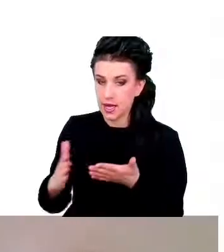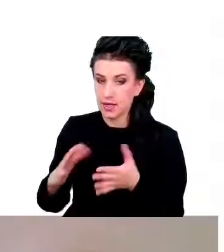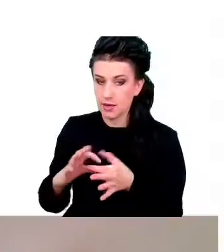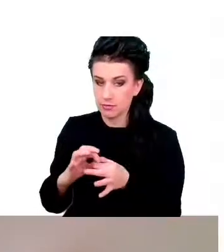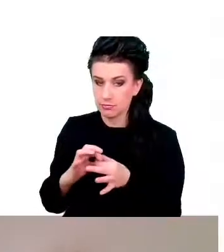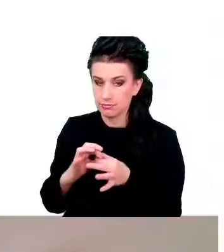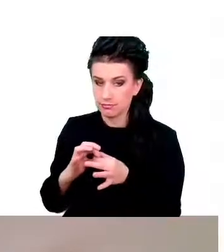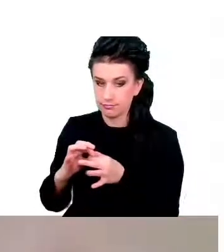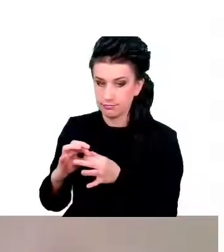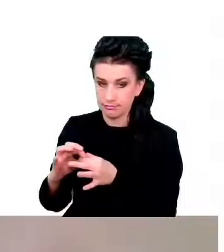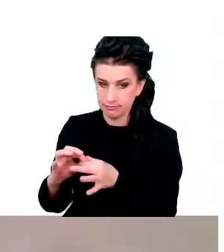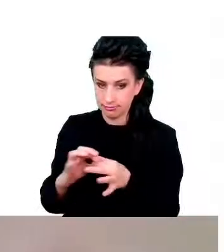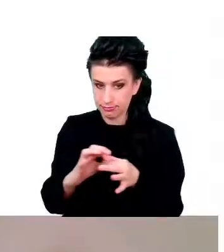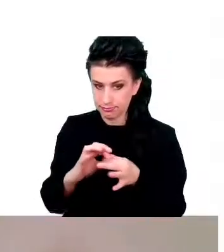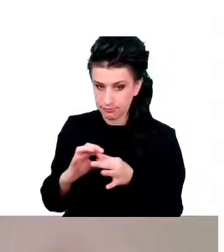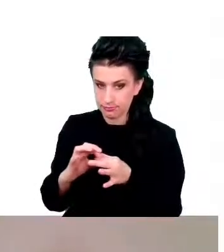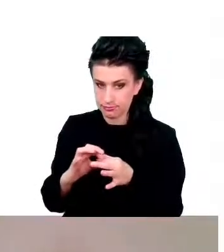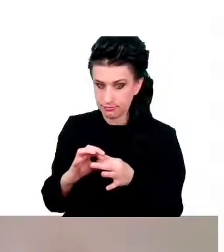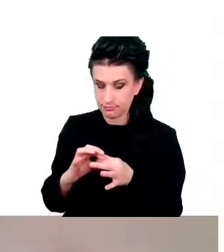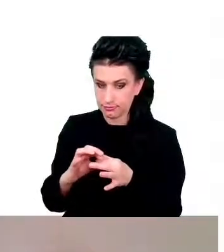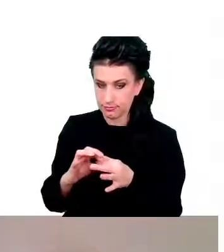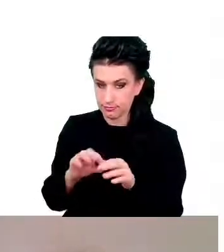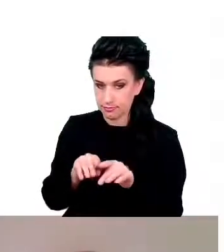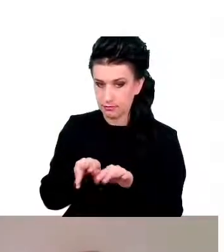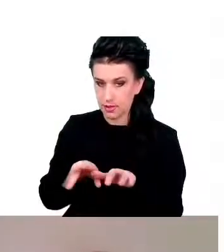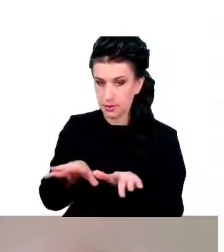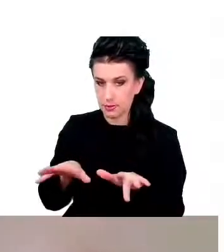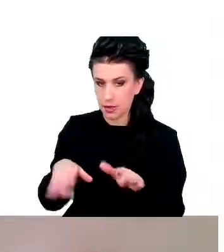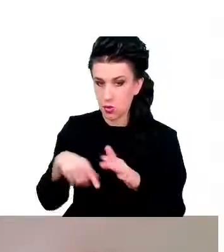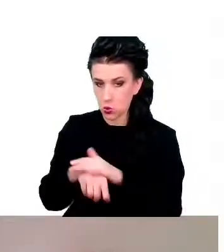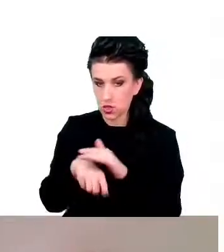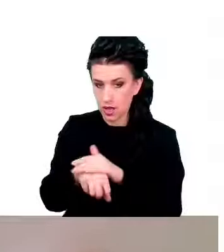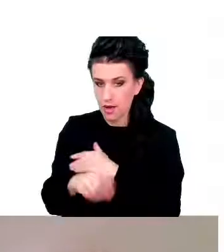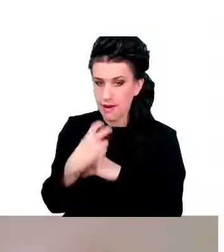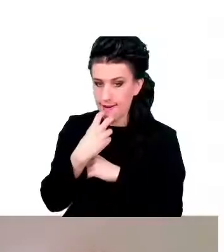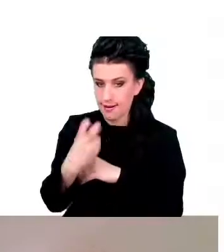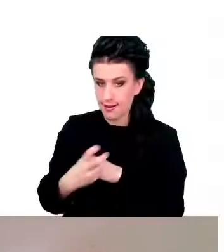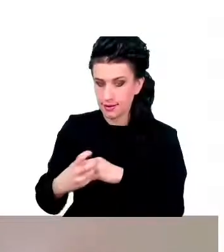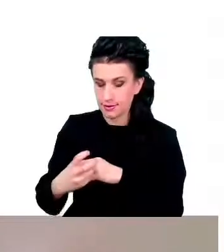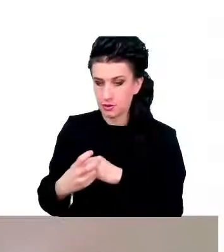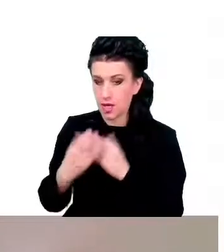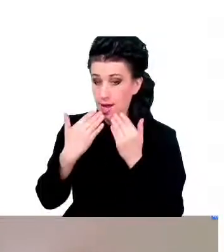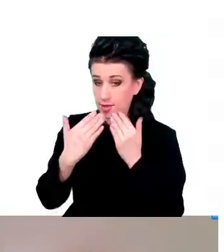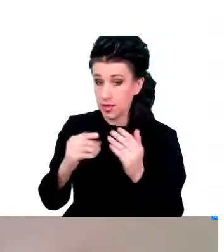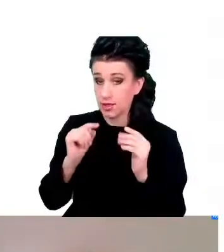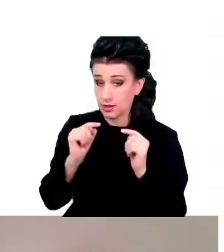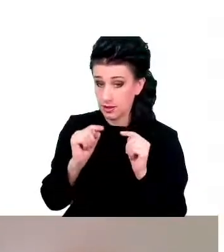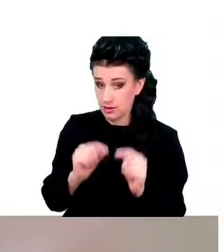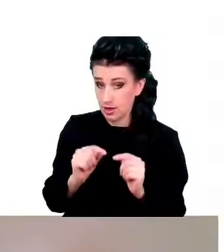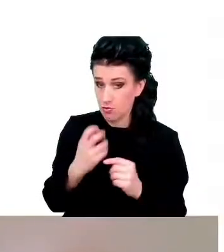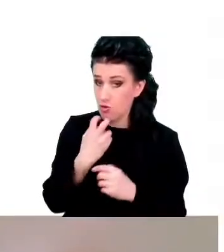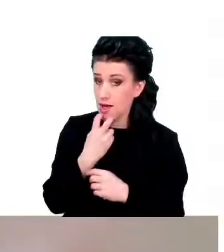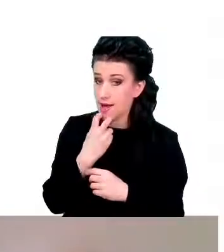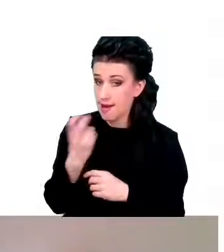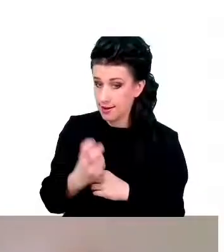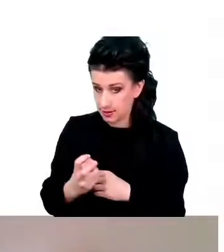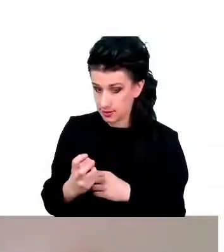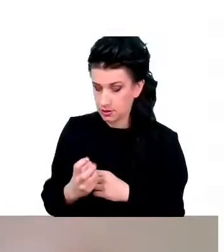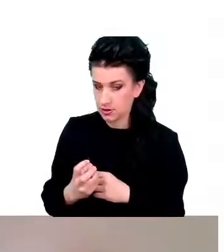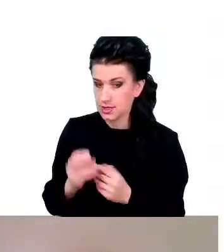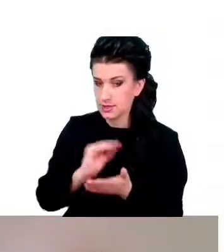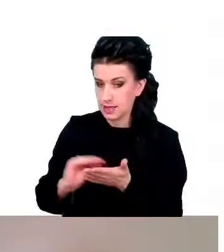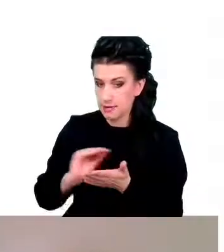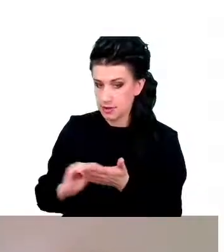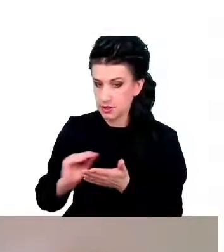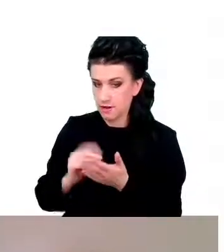profile wyładowań elektrycznych, dzięki którym zapisywane są właśnie te informacje. Synapsy